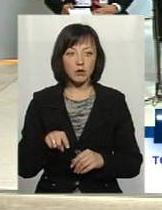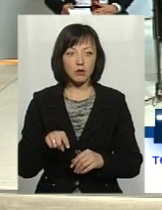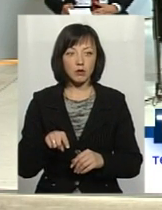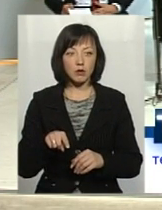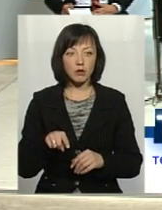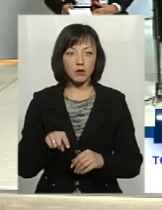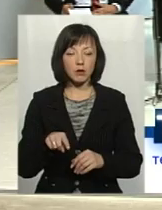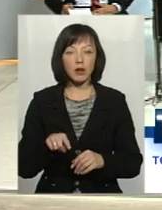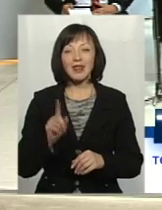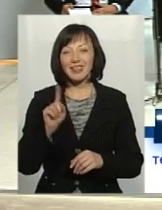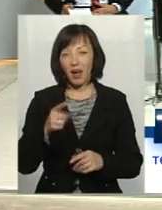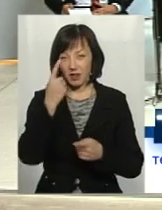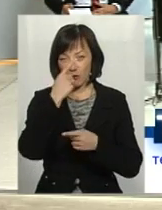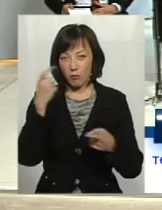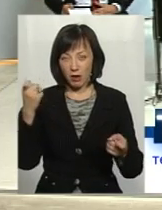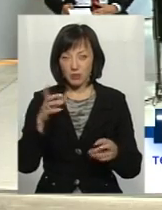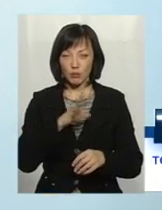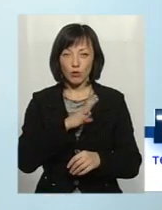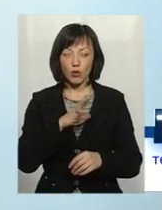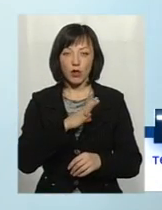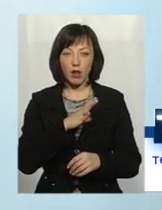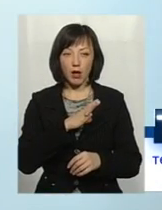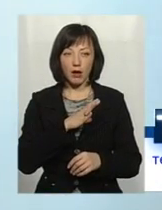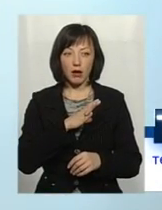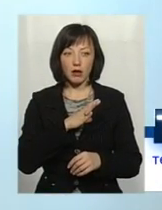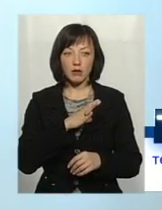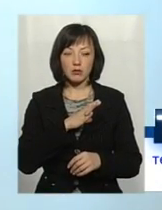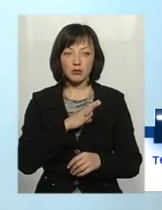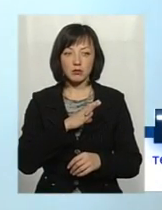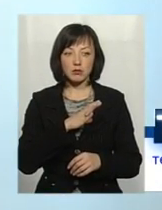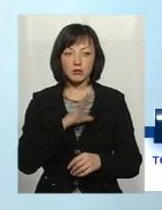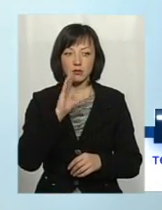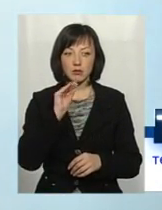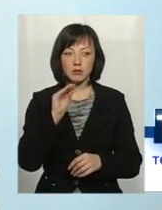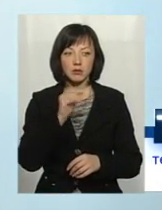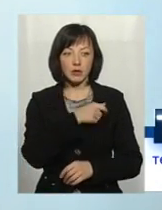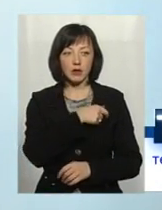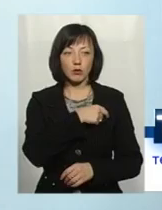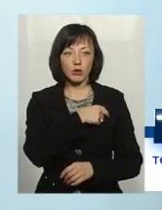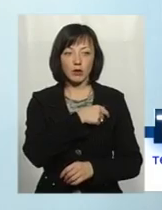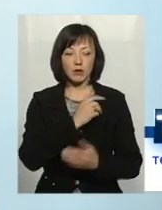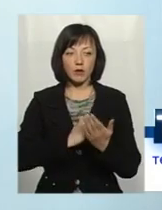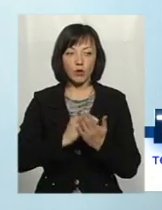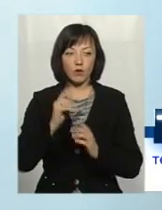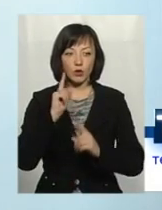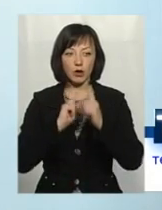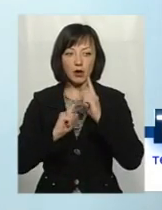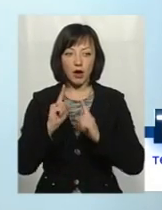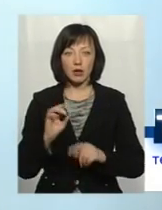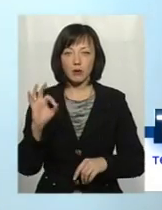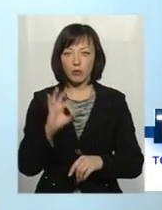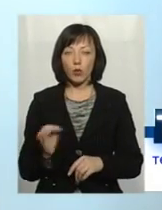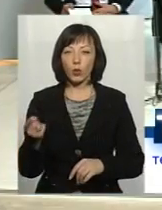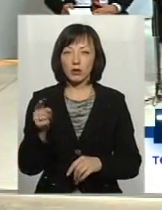та інформація, яка прозвучала вкотре з густ депутата Верховної Ради про те,